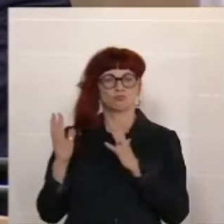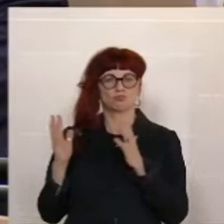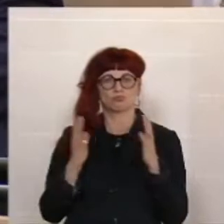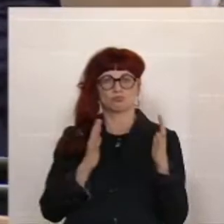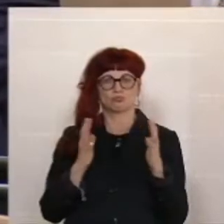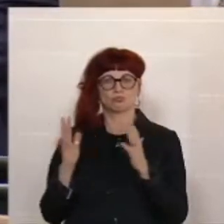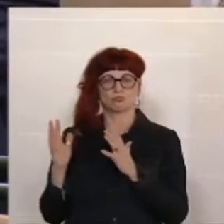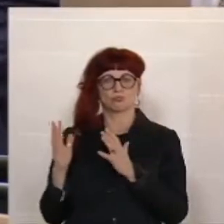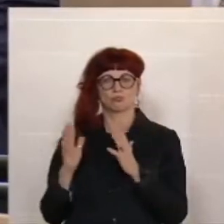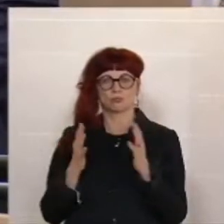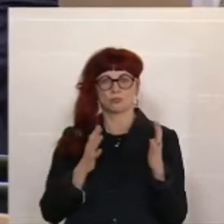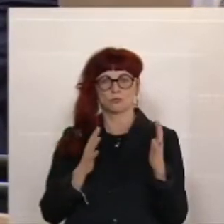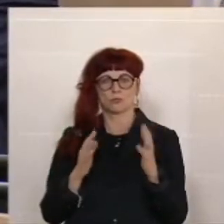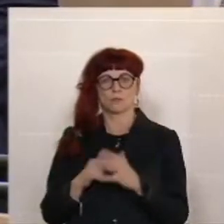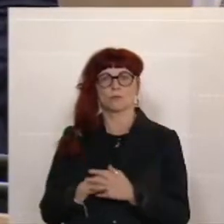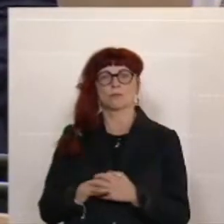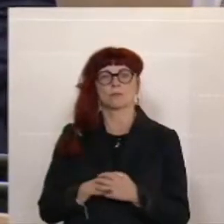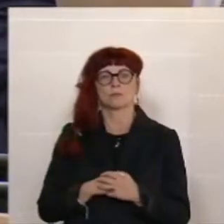Applaus